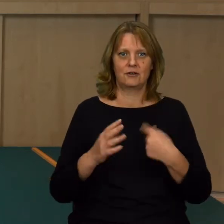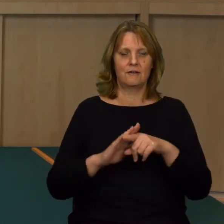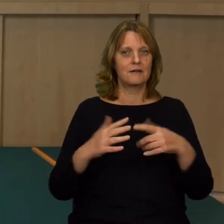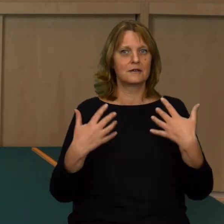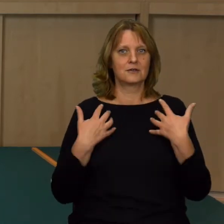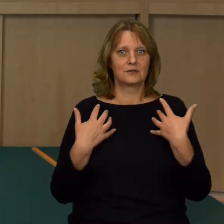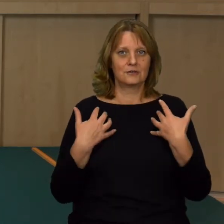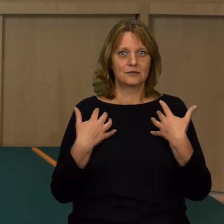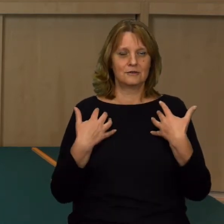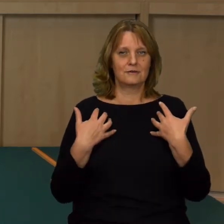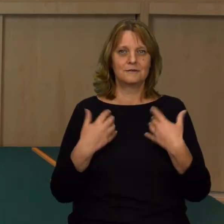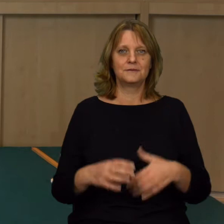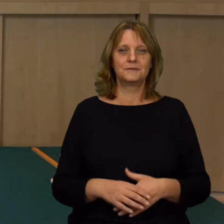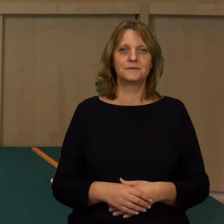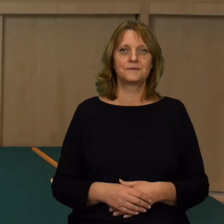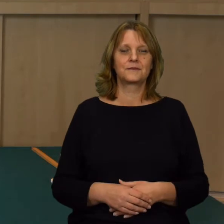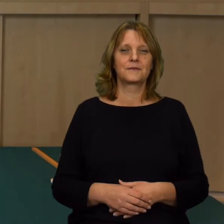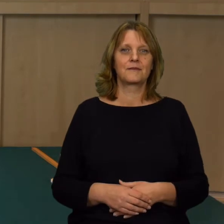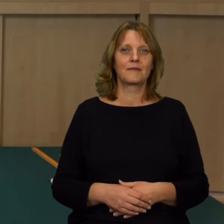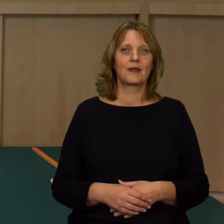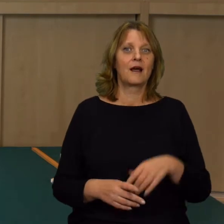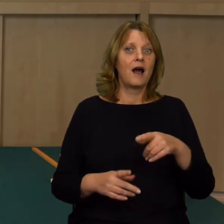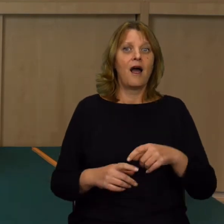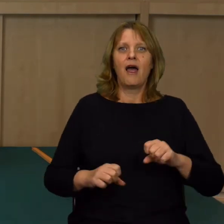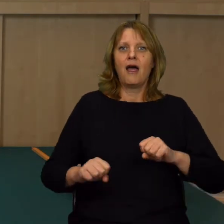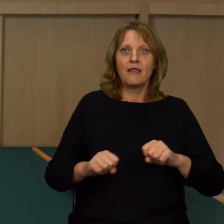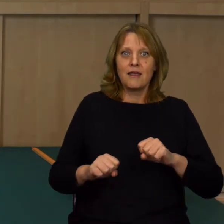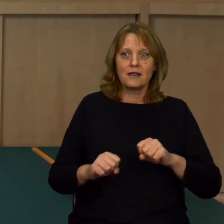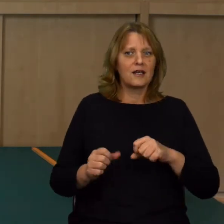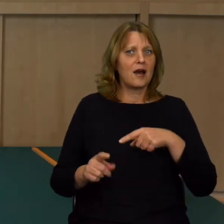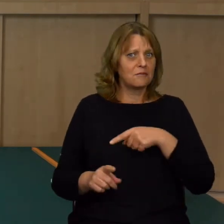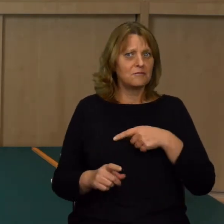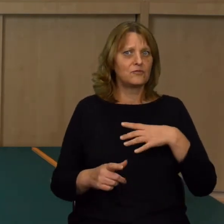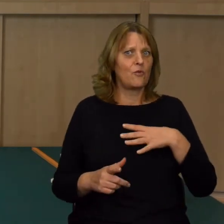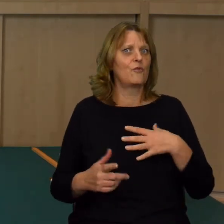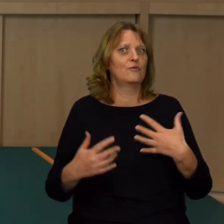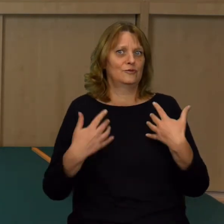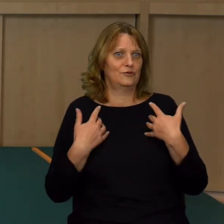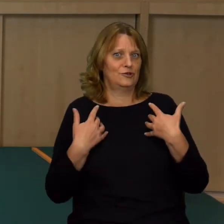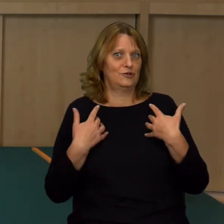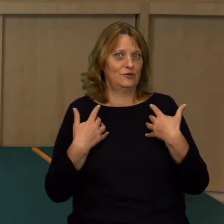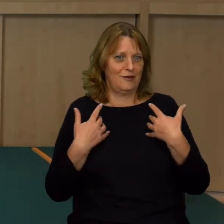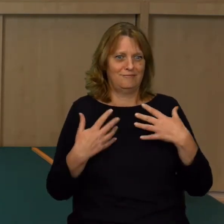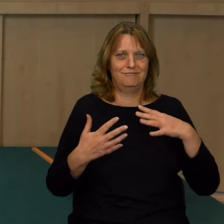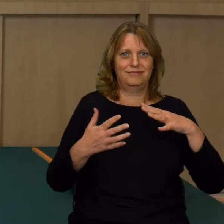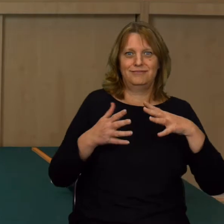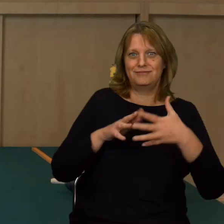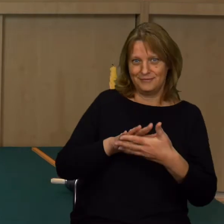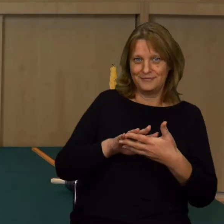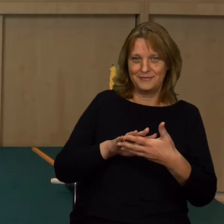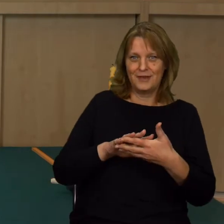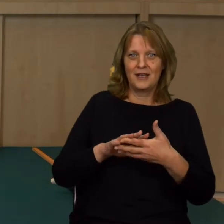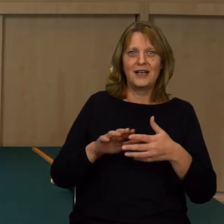naszego życia. Z tego powodu, że nasze życie jest jedną wielką przemianą